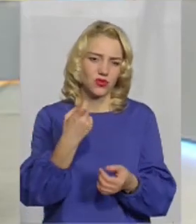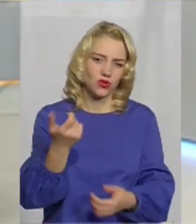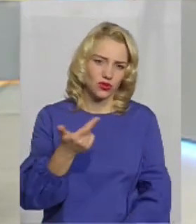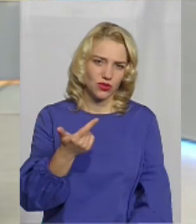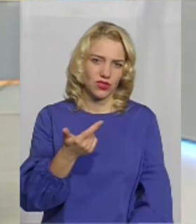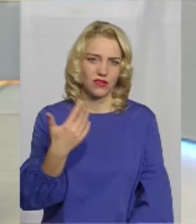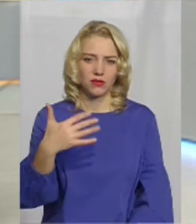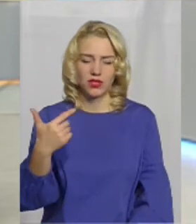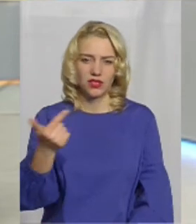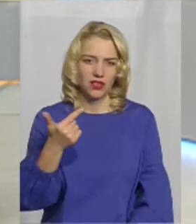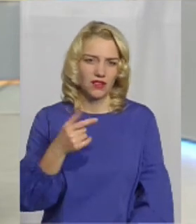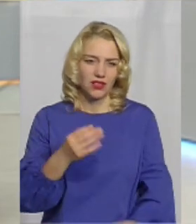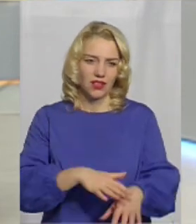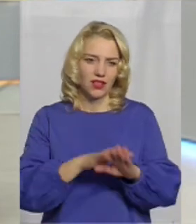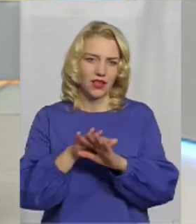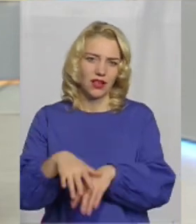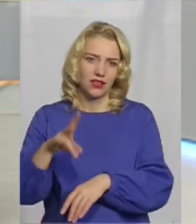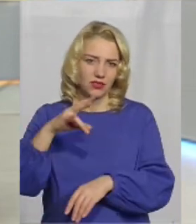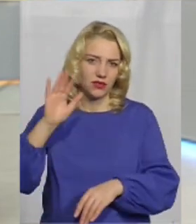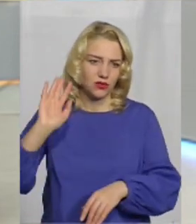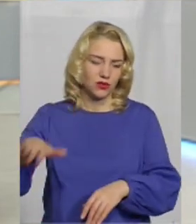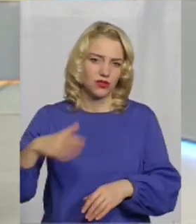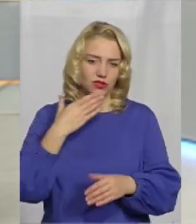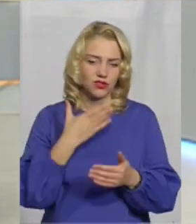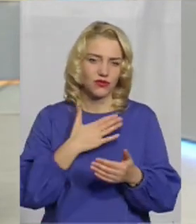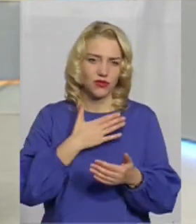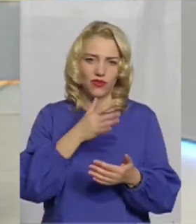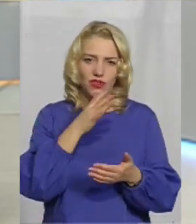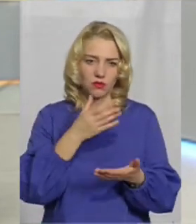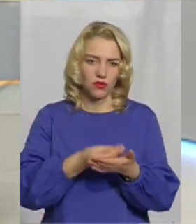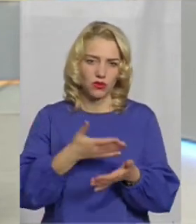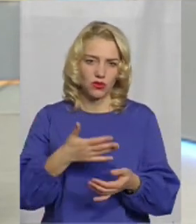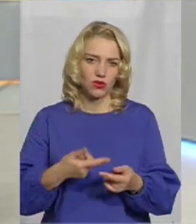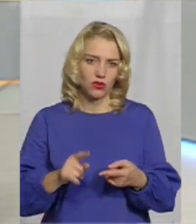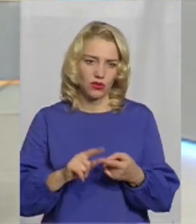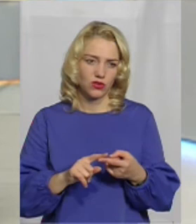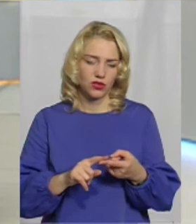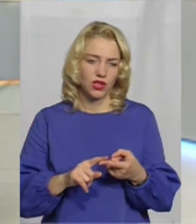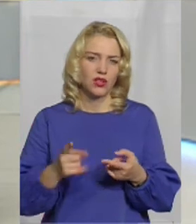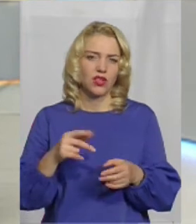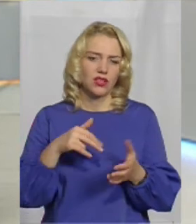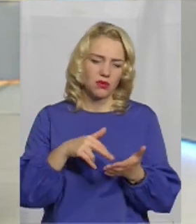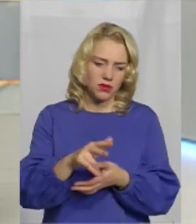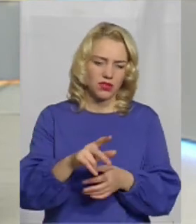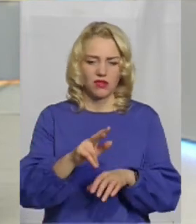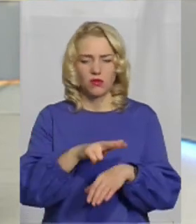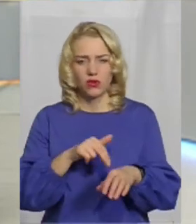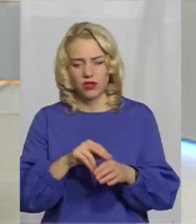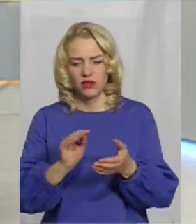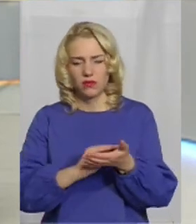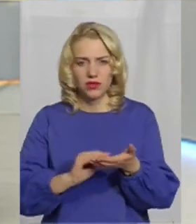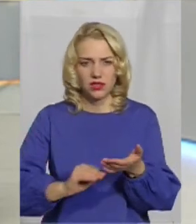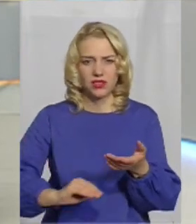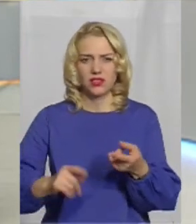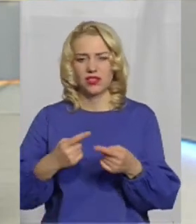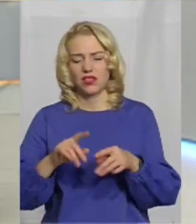гривень, 50 гривень, кудись перерахували, вони цінують дорожче свій час, ніж оці походи, тому що це треба буде йти давати пояснення, покази,